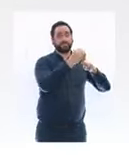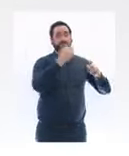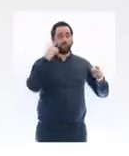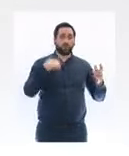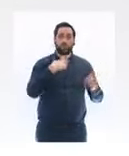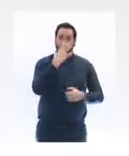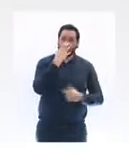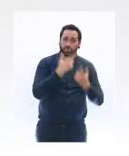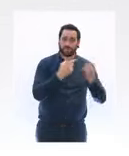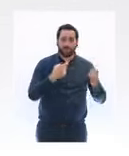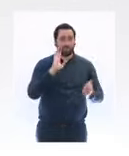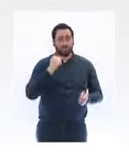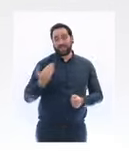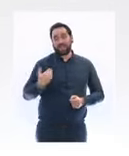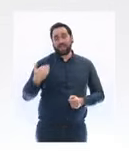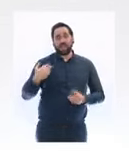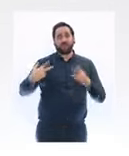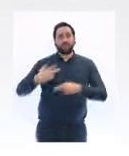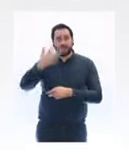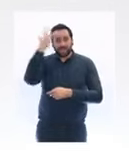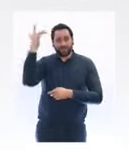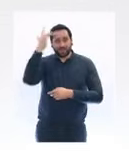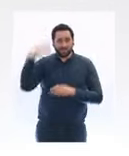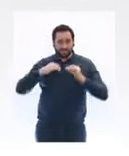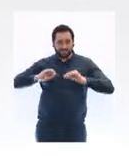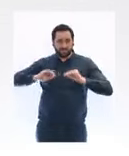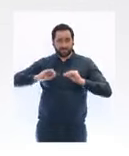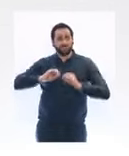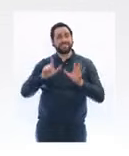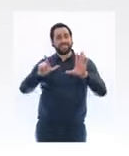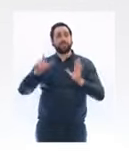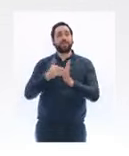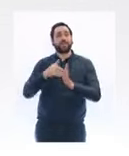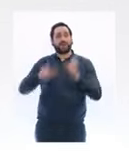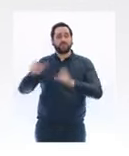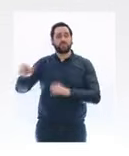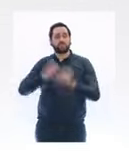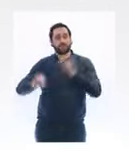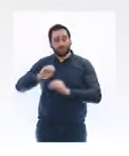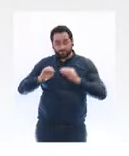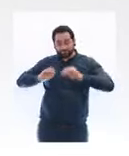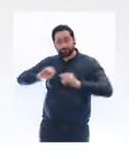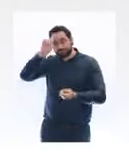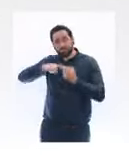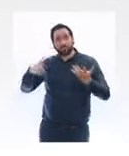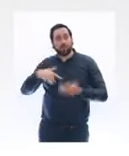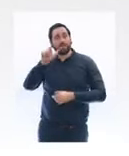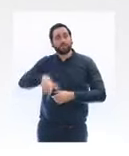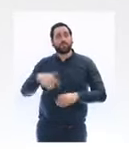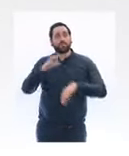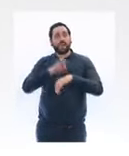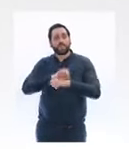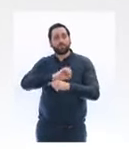nous avons formé plus de 7000 soignants aux techniques de réanimation et de prise en charge des malades atteints du Covid.